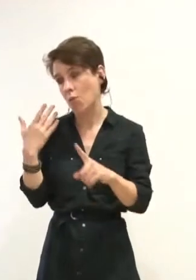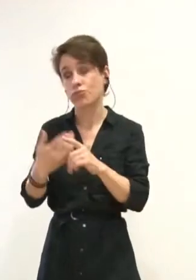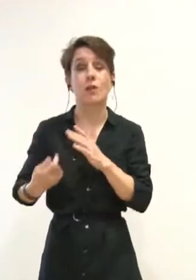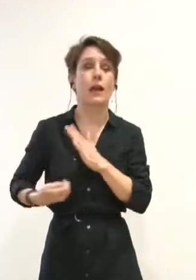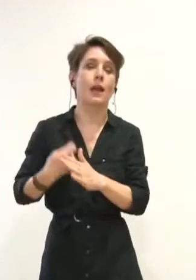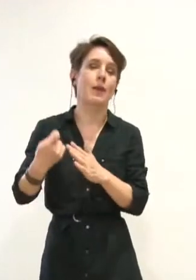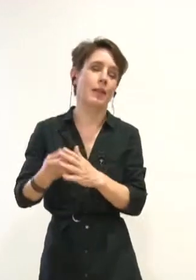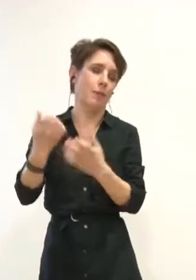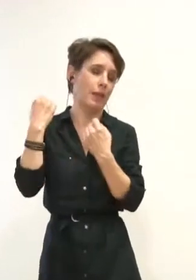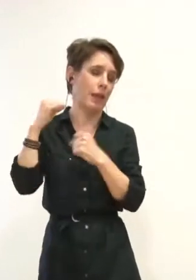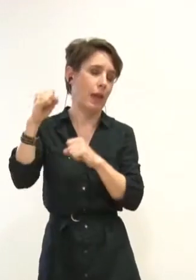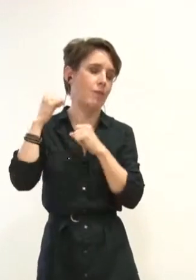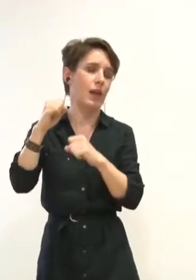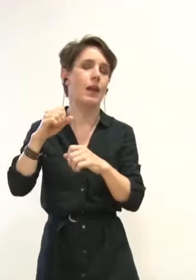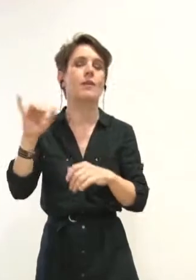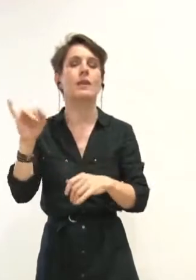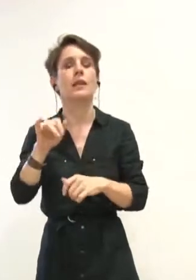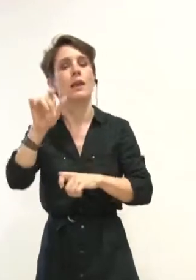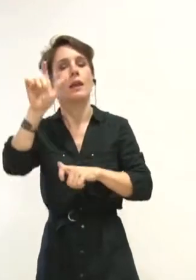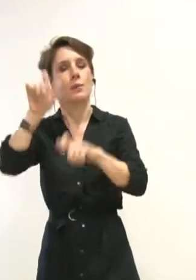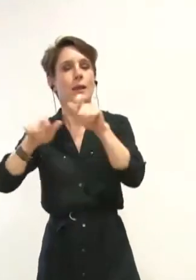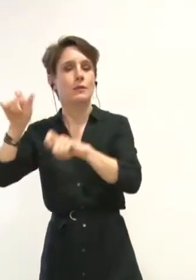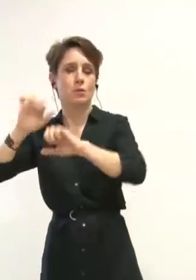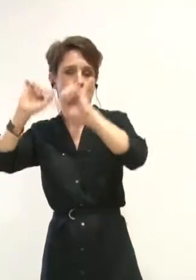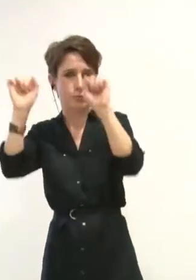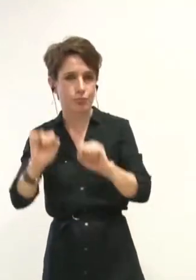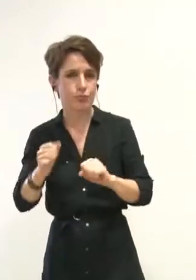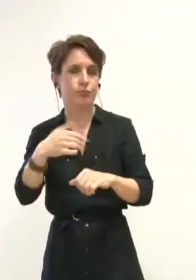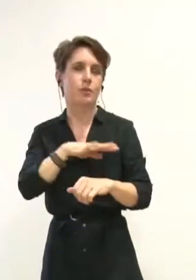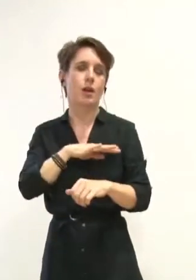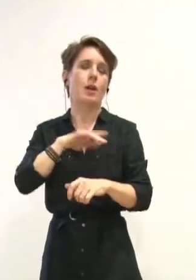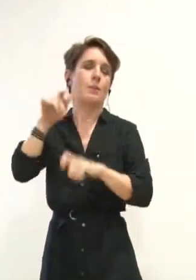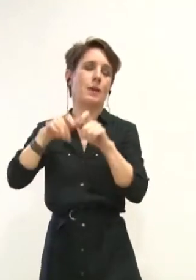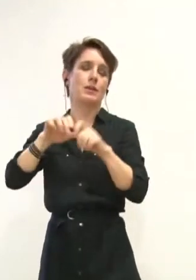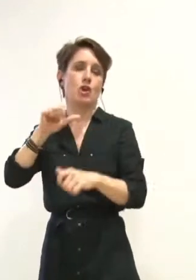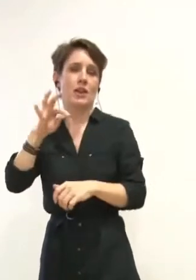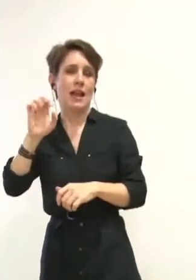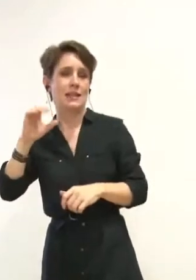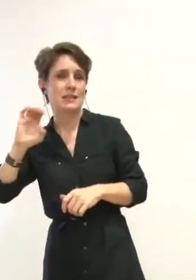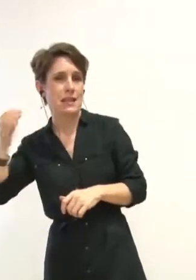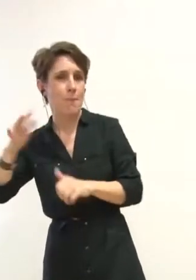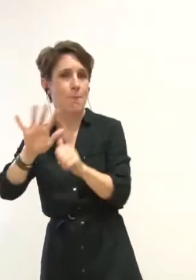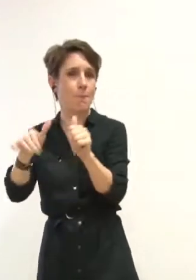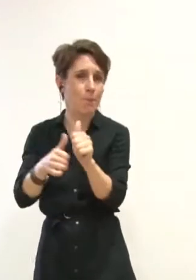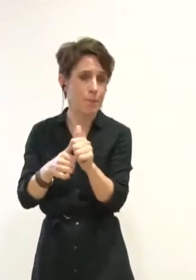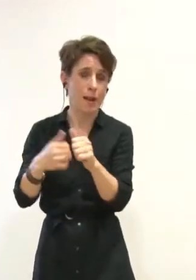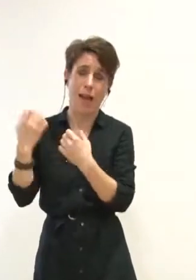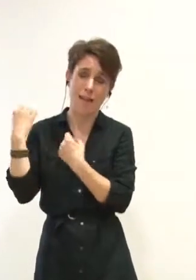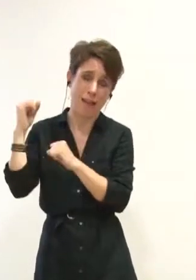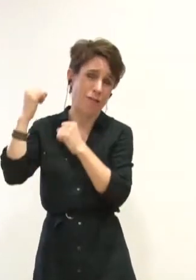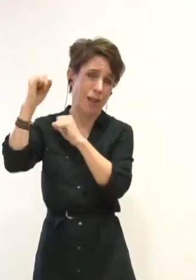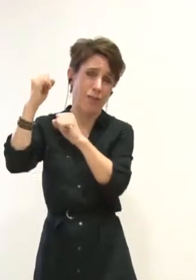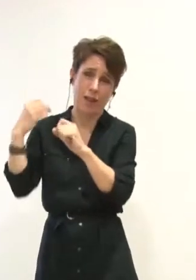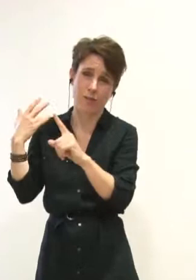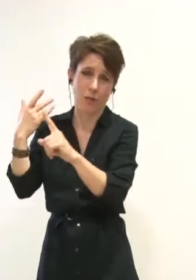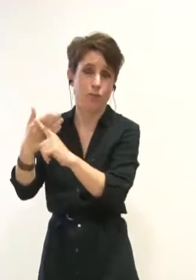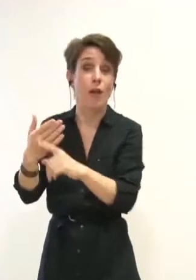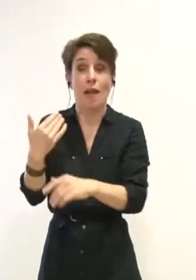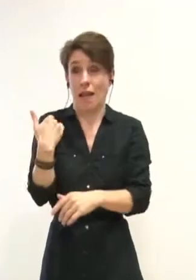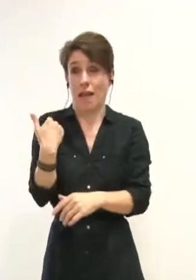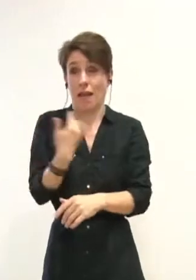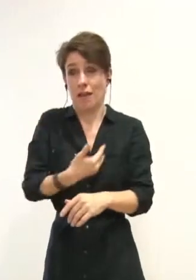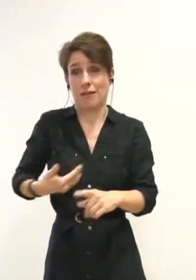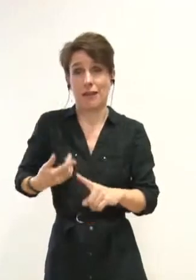agents d'entretien, les ATEM, les animateurs périscolaires ont fait durant votre mandat. Le dernier date du 6 mai.